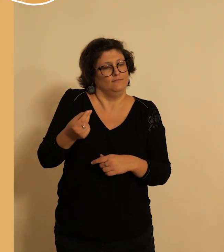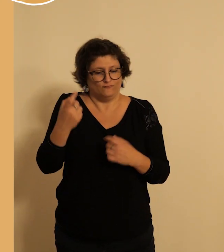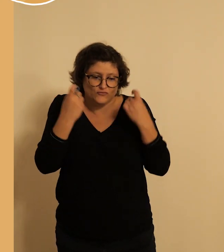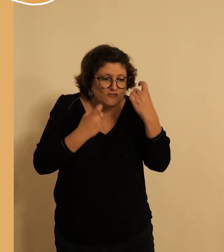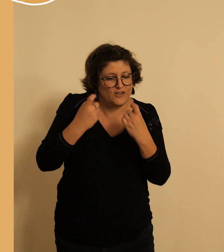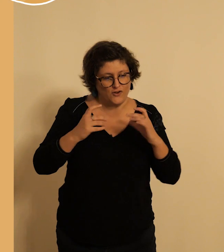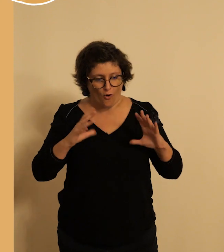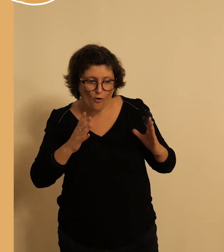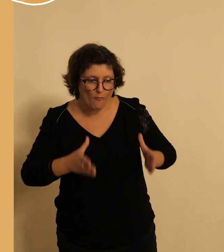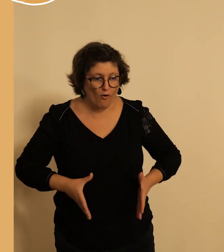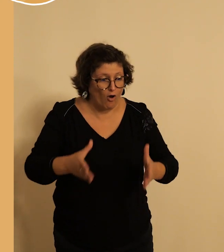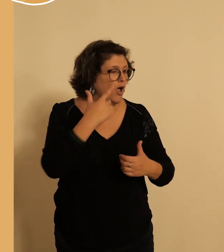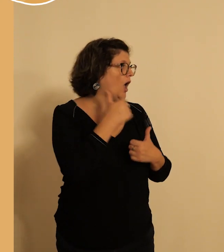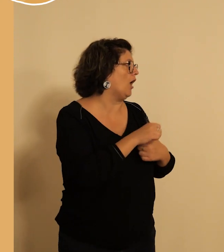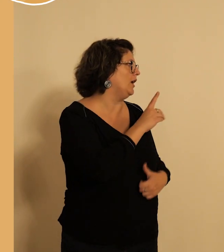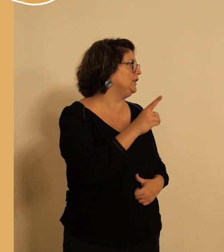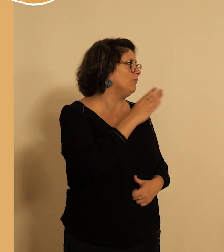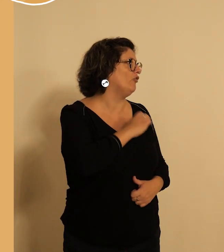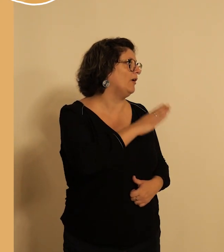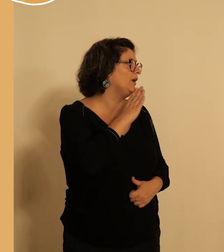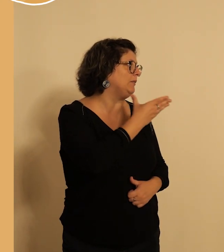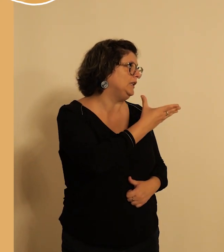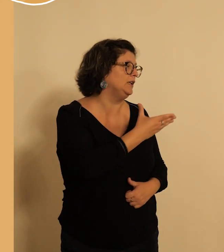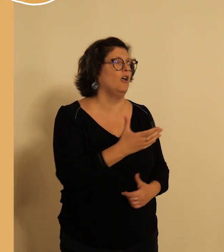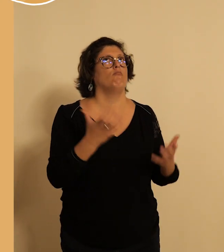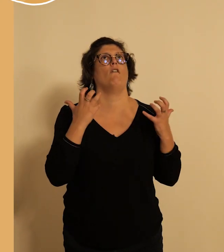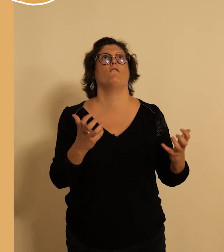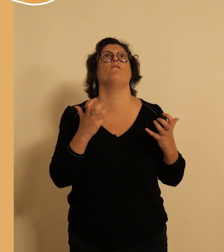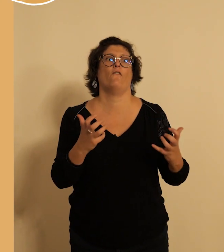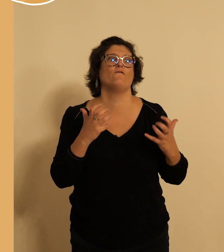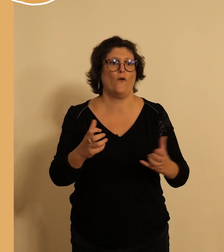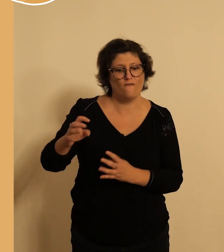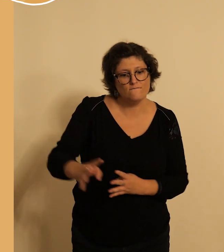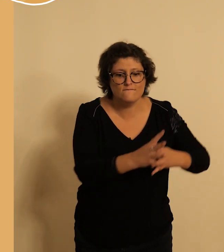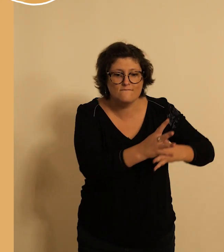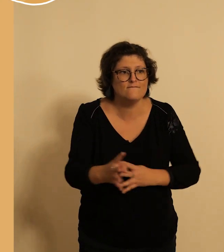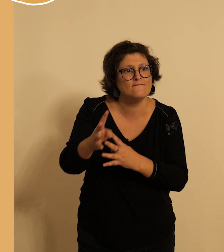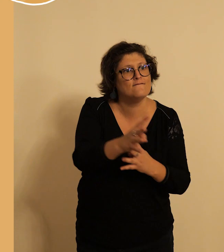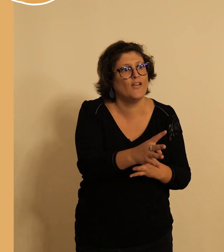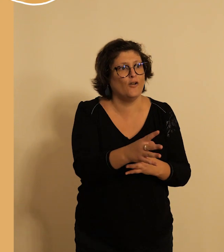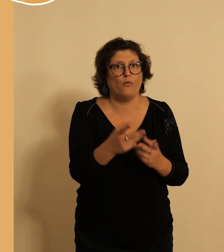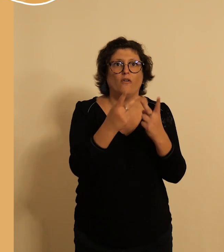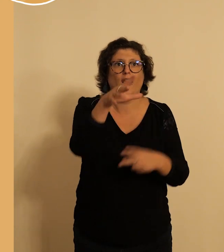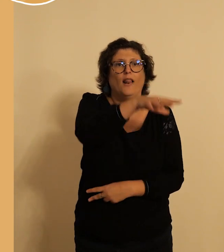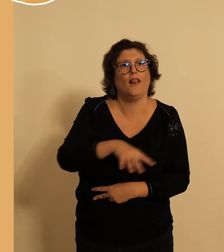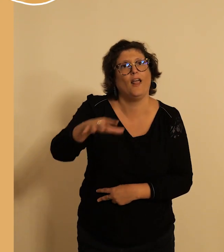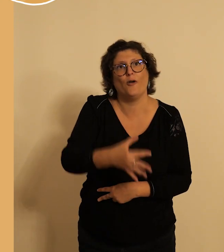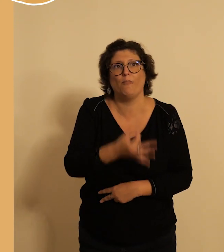patrimoine le dimanche après-midi je voulais toujours une sortie en vélo et découverte de la ville en vélo